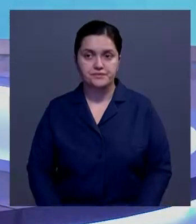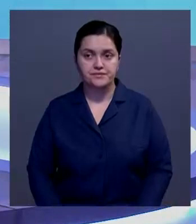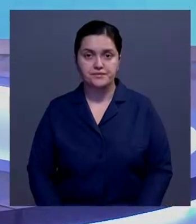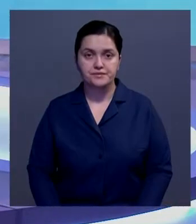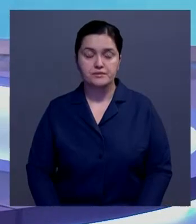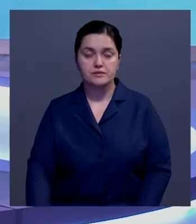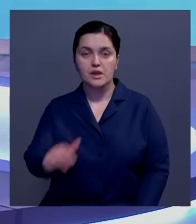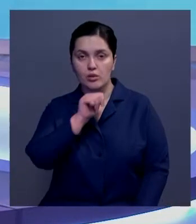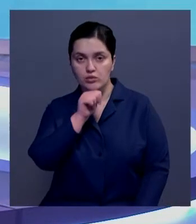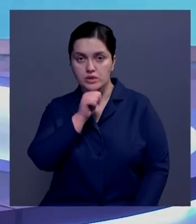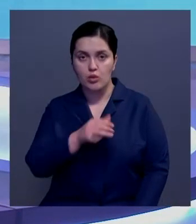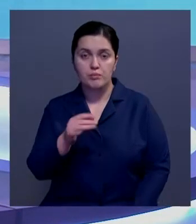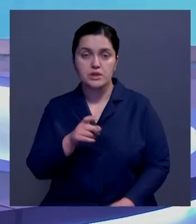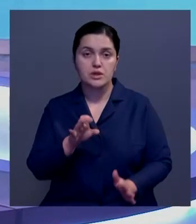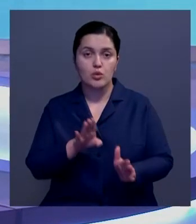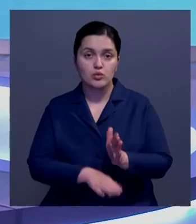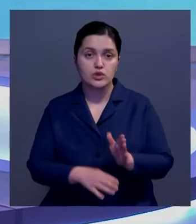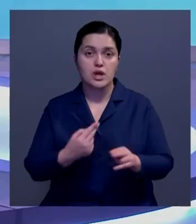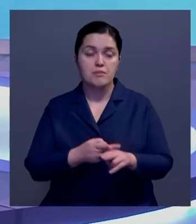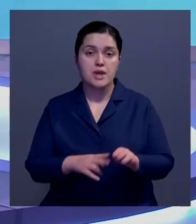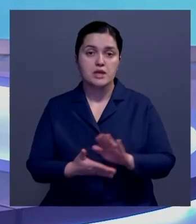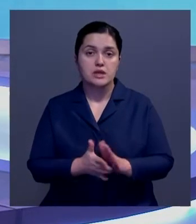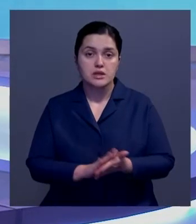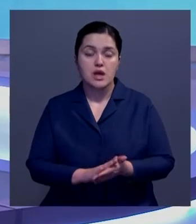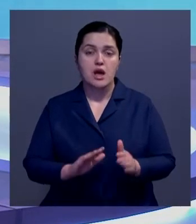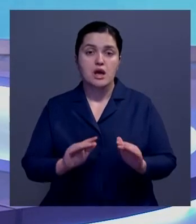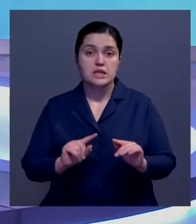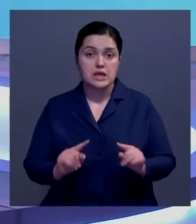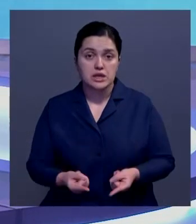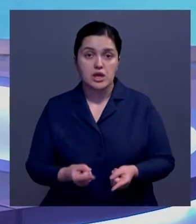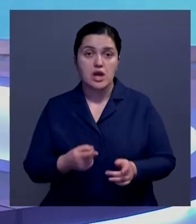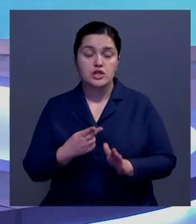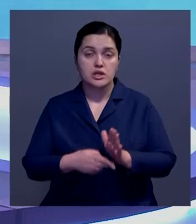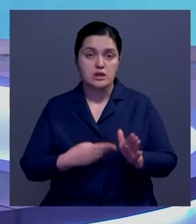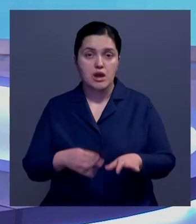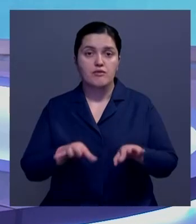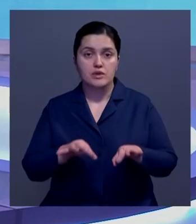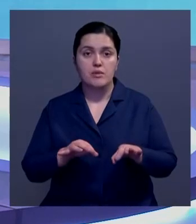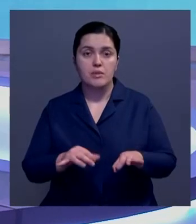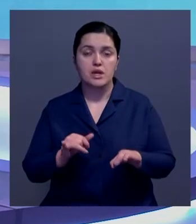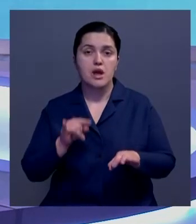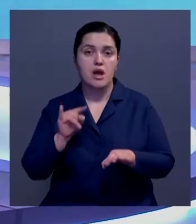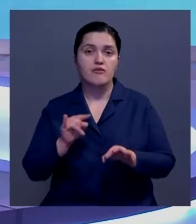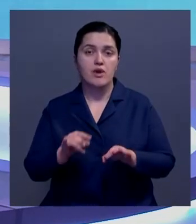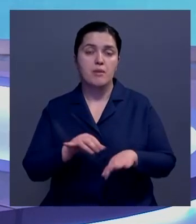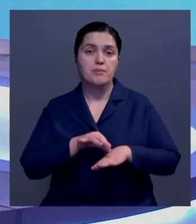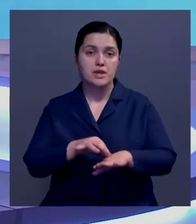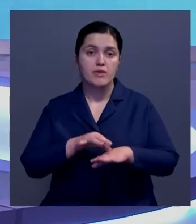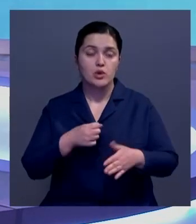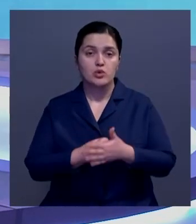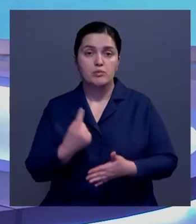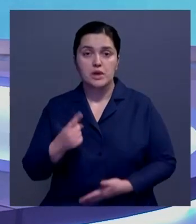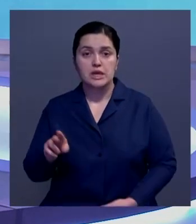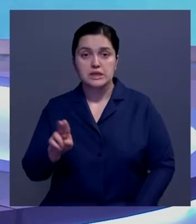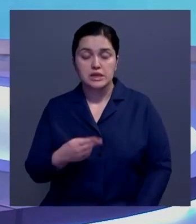В Костанайской области из-за ухудшения эпид-ситуации сокращены железнодорожные, автомобильные и авиаперевозки. До 1